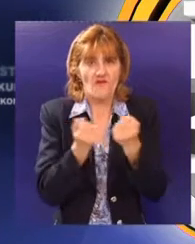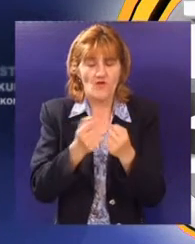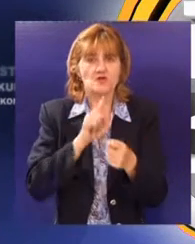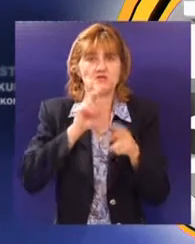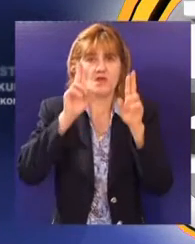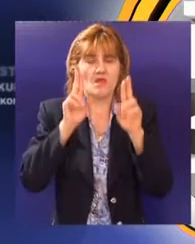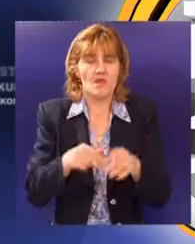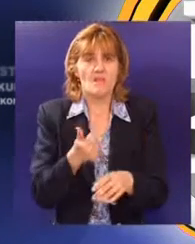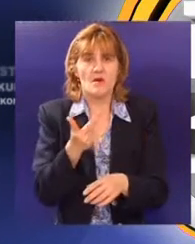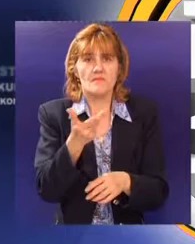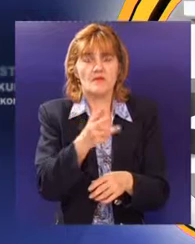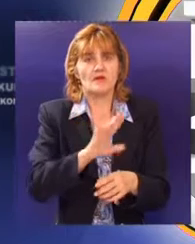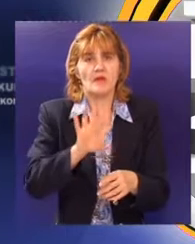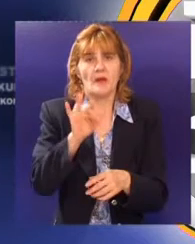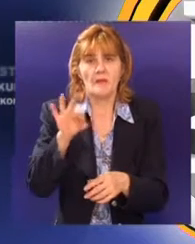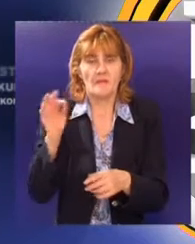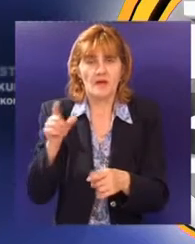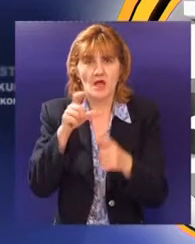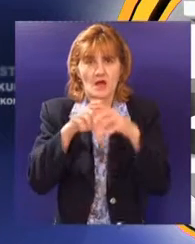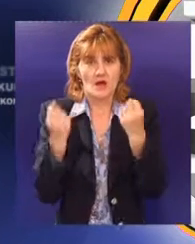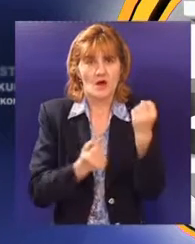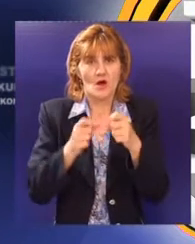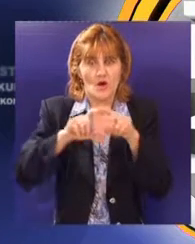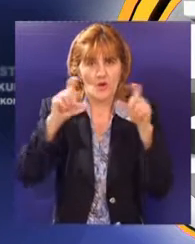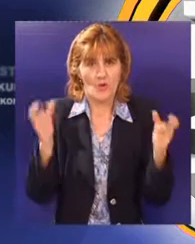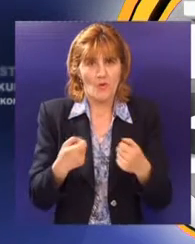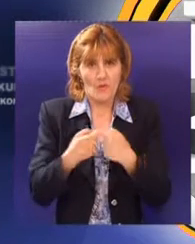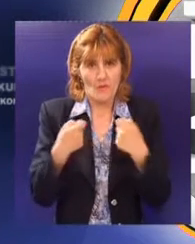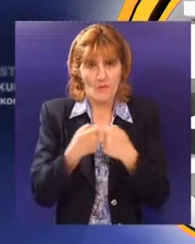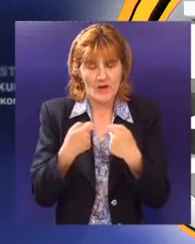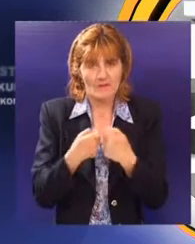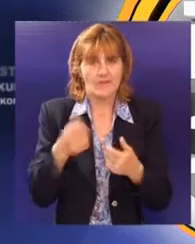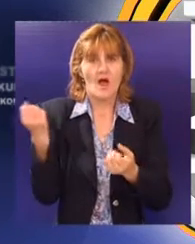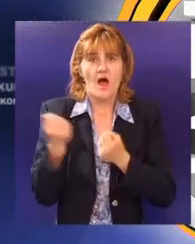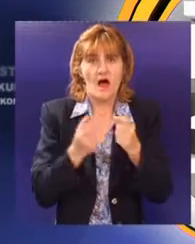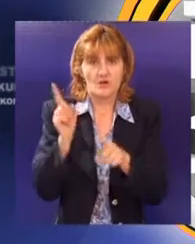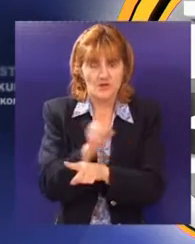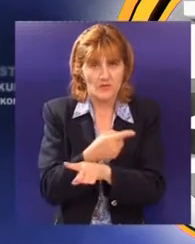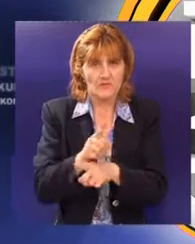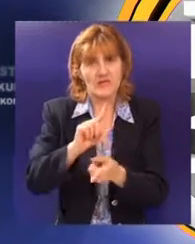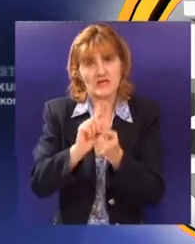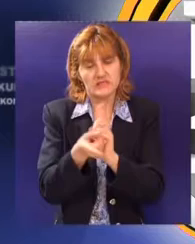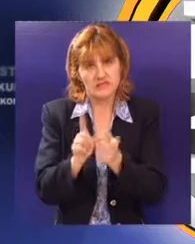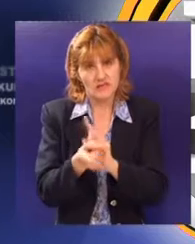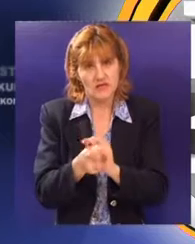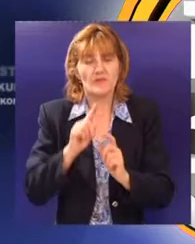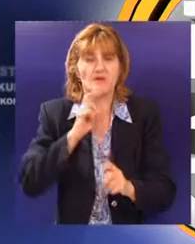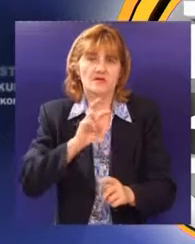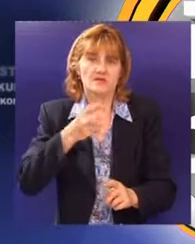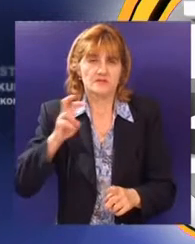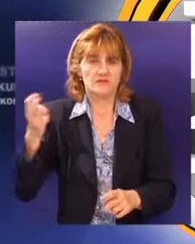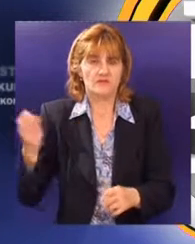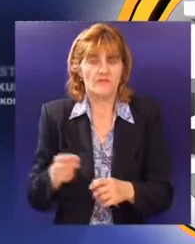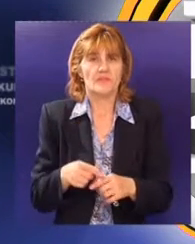biće na raspolaganju širok izbor guma i remenja svetski poznatih proizvođača autokozmetika kao i servis za zamenu guma i centriranje